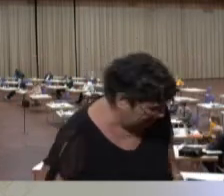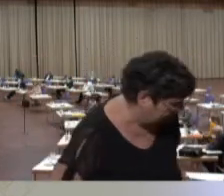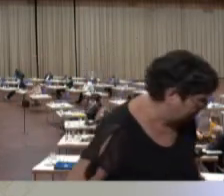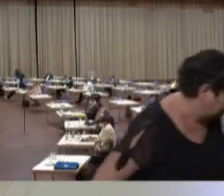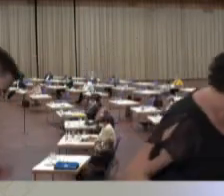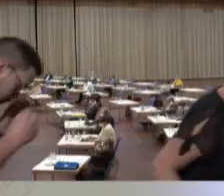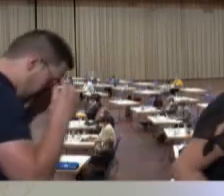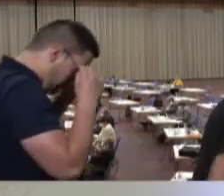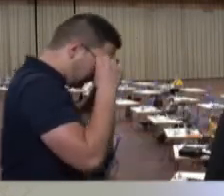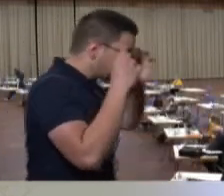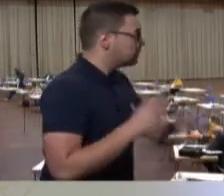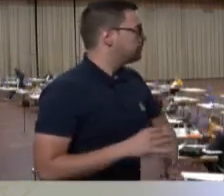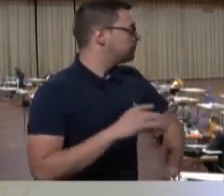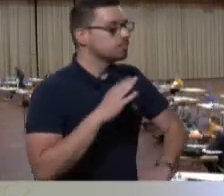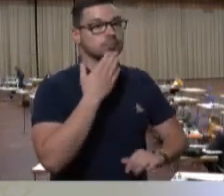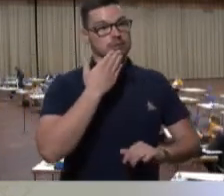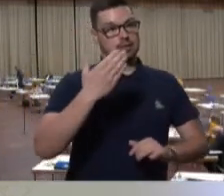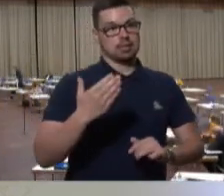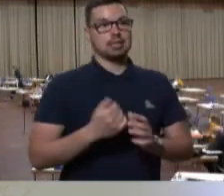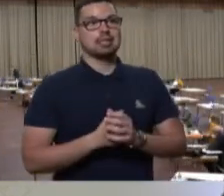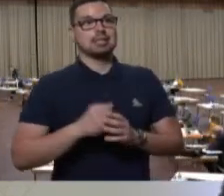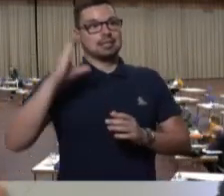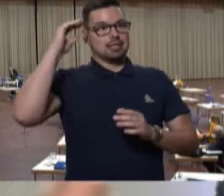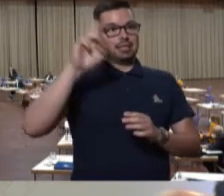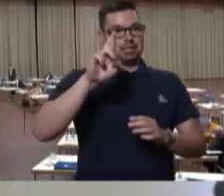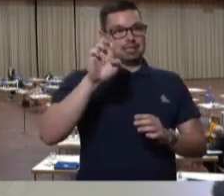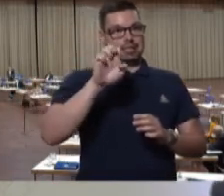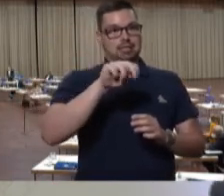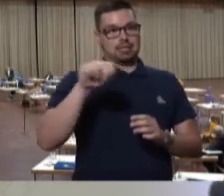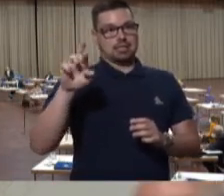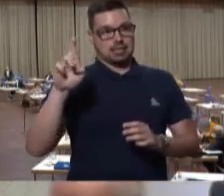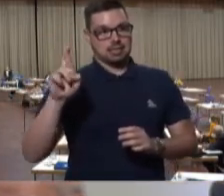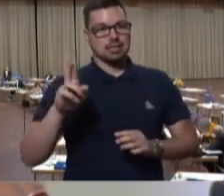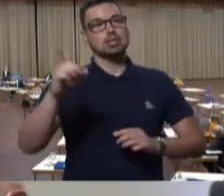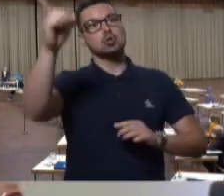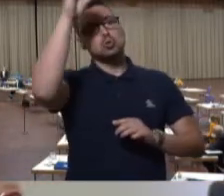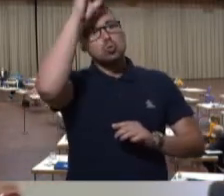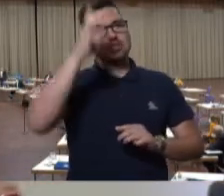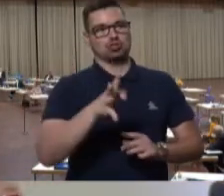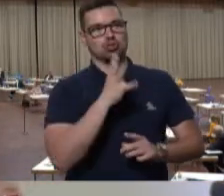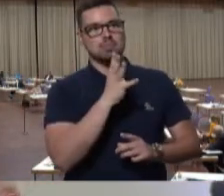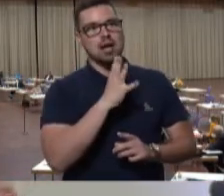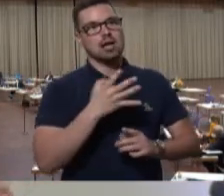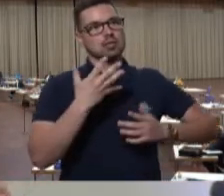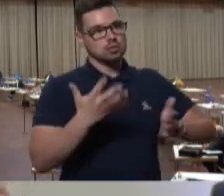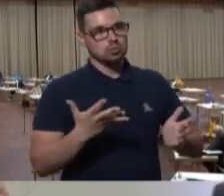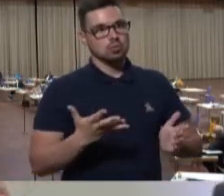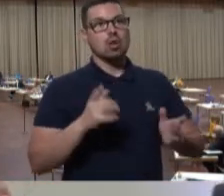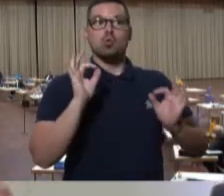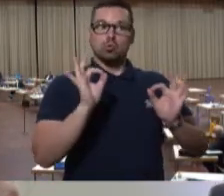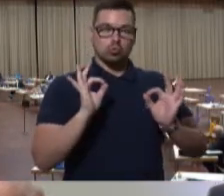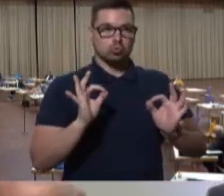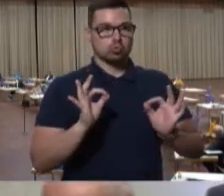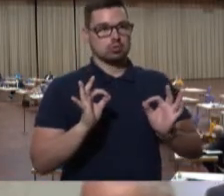Vielen Dank, Abgeordneter. Herr Renner, die deutsche Sprache ist so variantenreich und Sie beherrschen Sie auch so